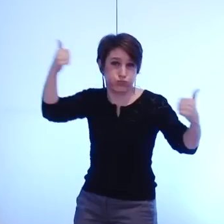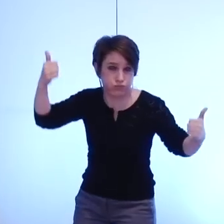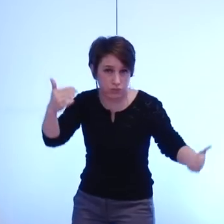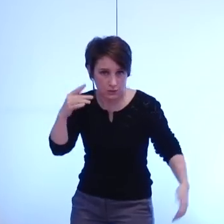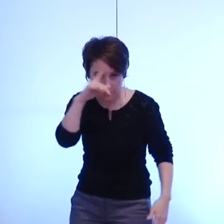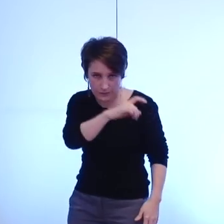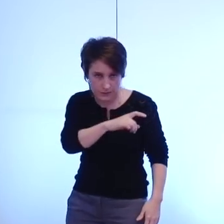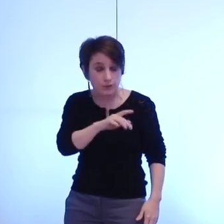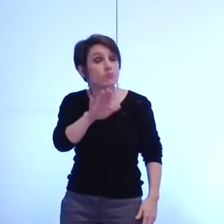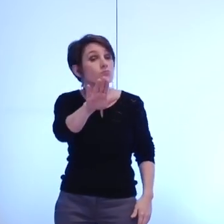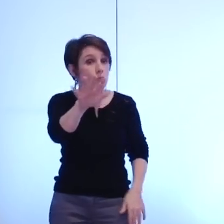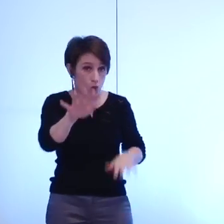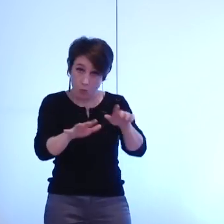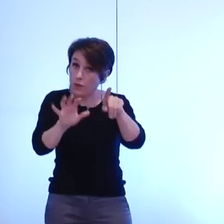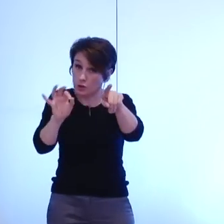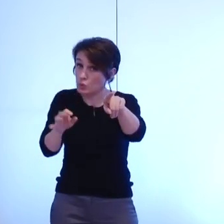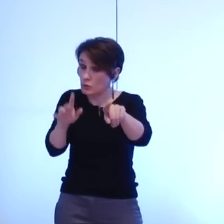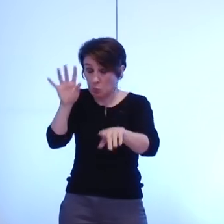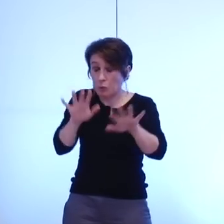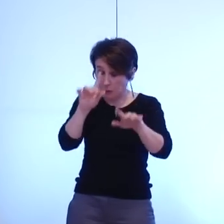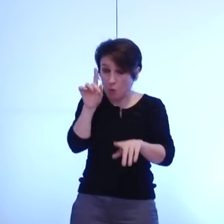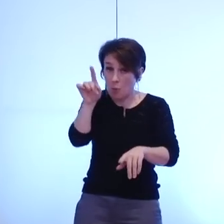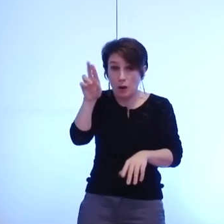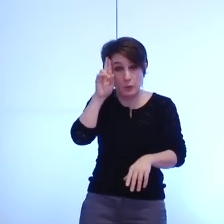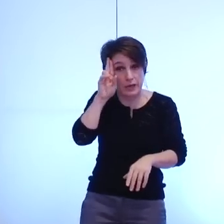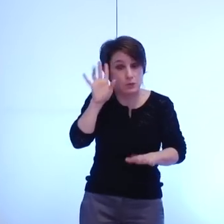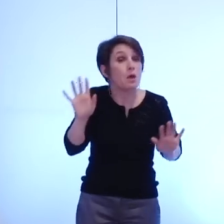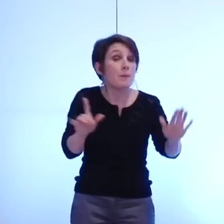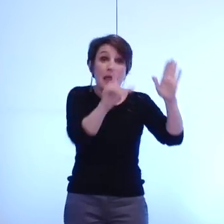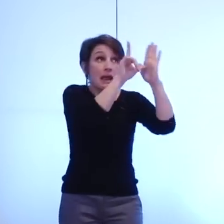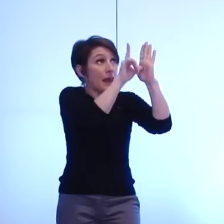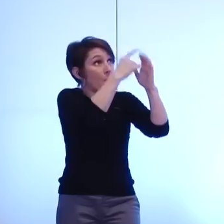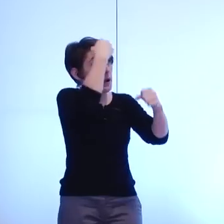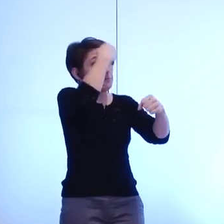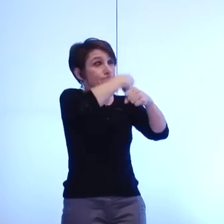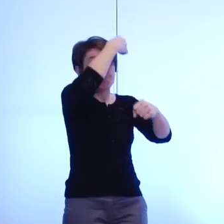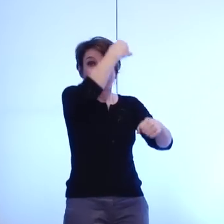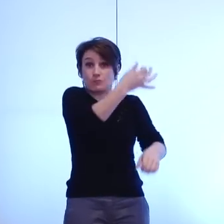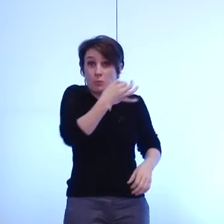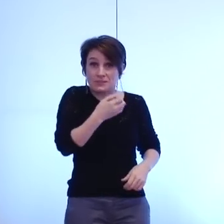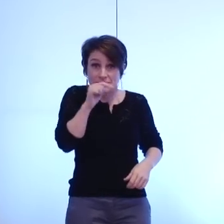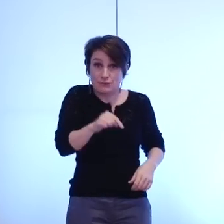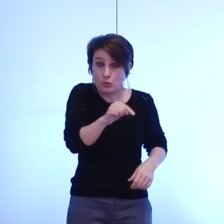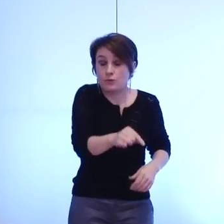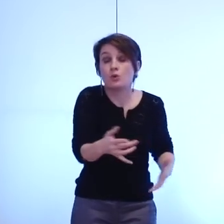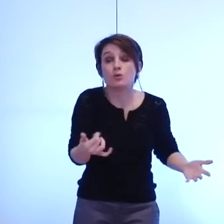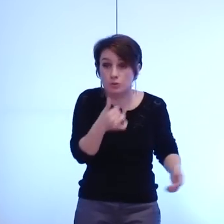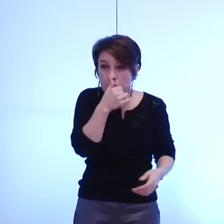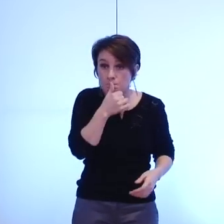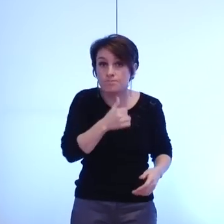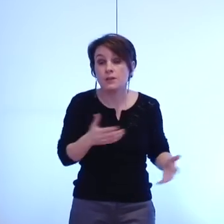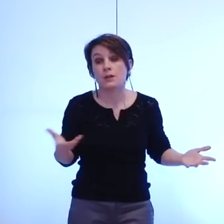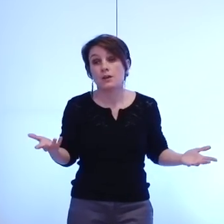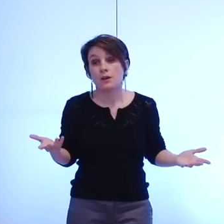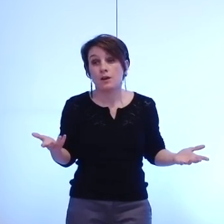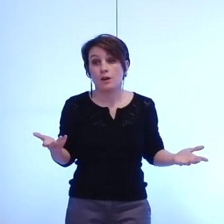il n'a pas complètement tort ça n'est pas c'est le législateur qui a voulu construire les choses de cette manière là d'ailleurs beaucoup en dehors